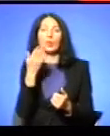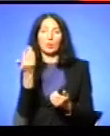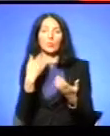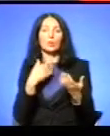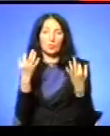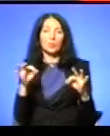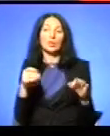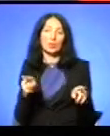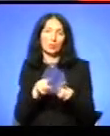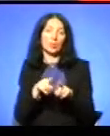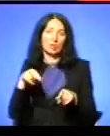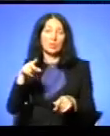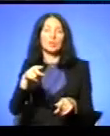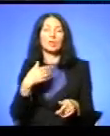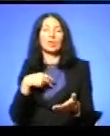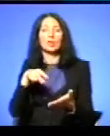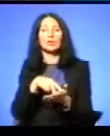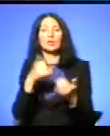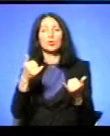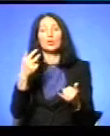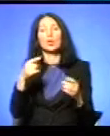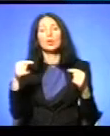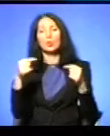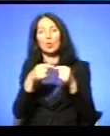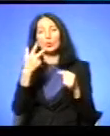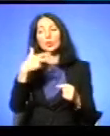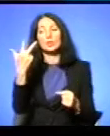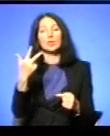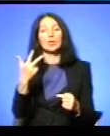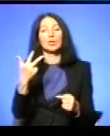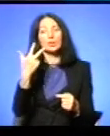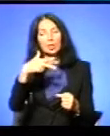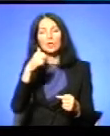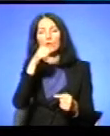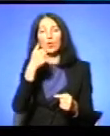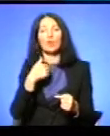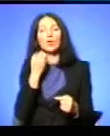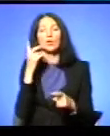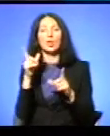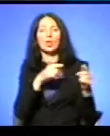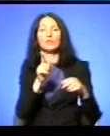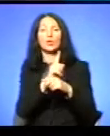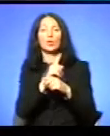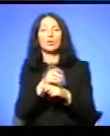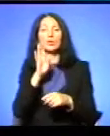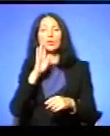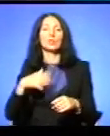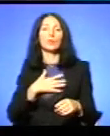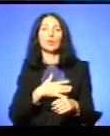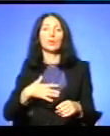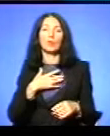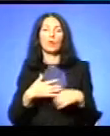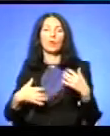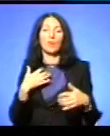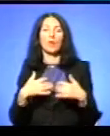Так я став Сьогодні рівно 30 років Коли я їхав до вас до Тернополя Жінка знову хвилювалася Тоді я тебе чекала І